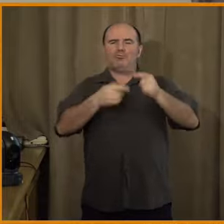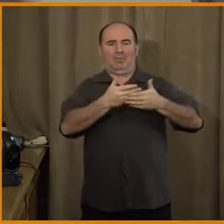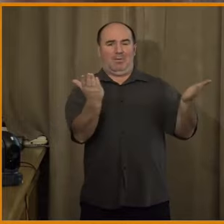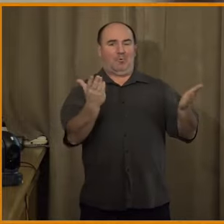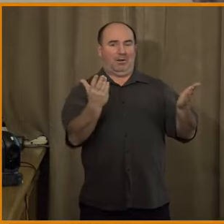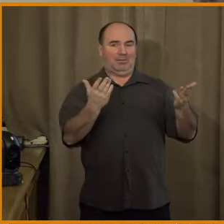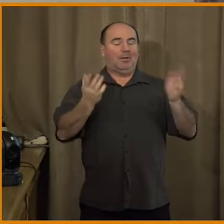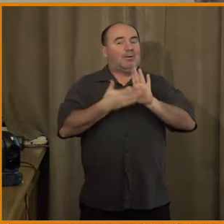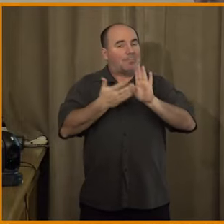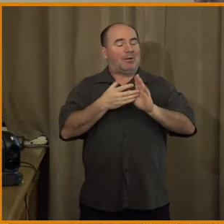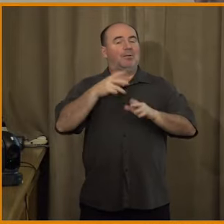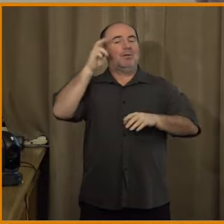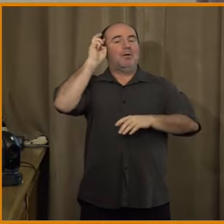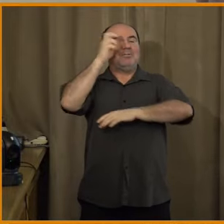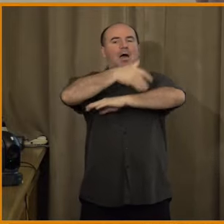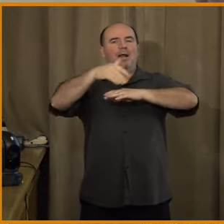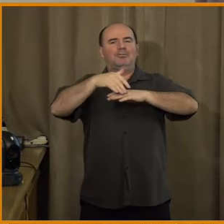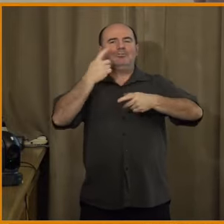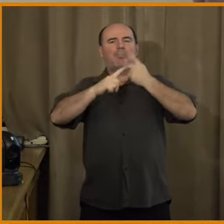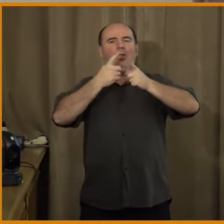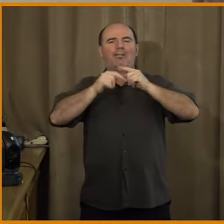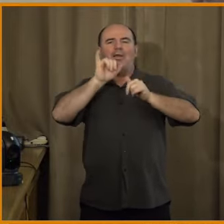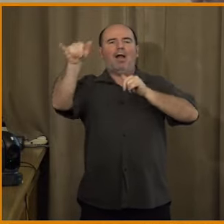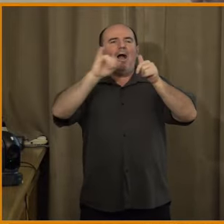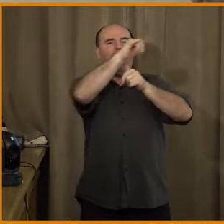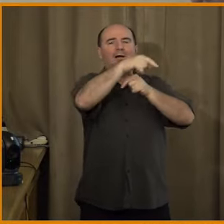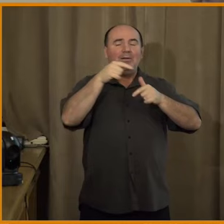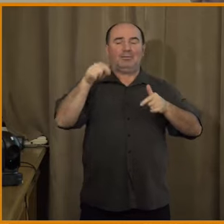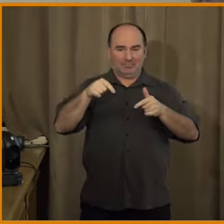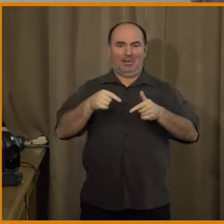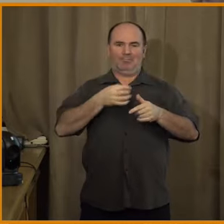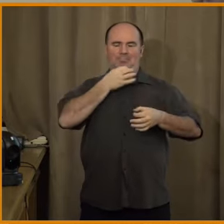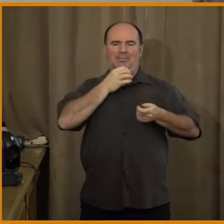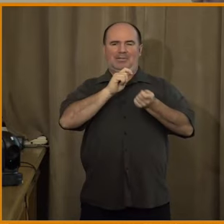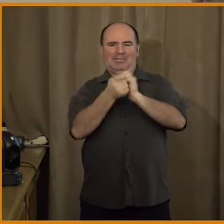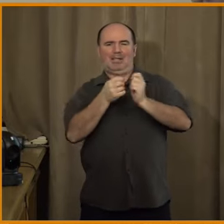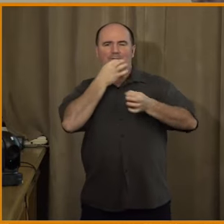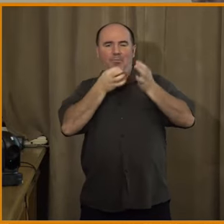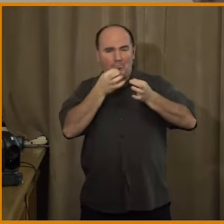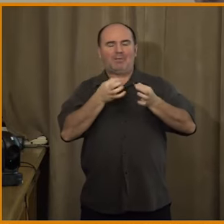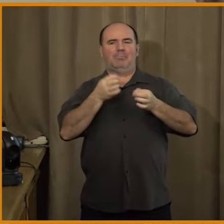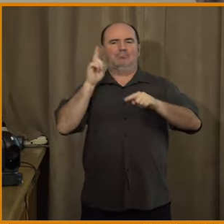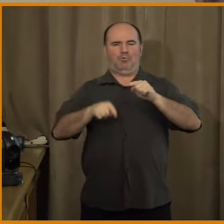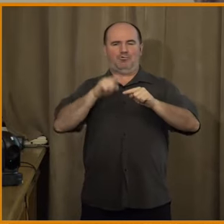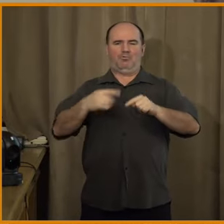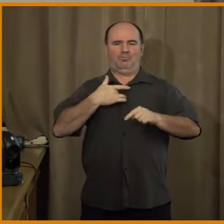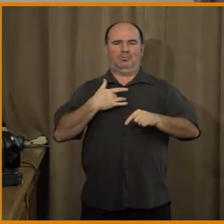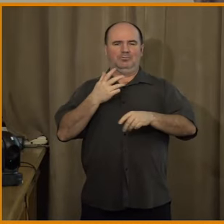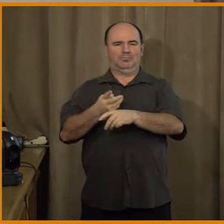dále. A já bych zde chtěl orodovat, samozřejmě je to jako komplexní interakce, to je slepice na vejce, ale